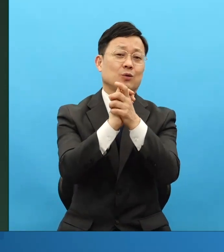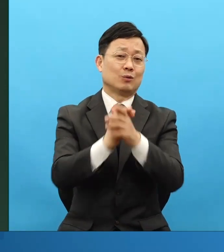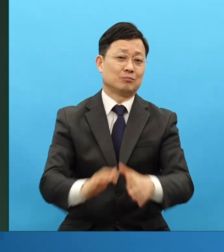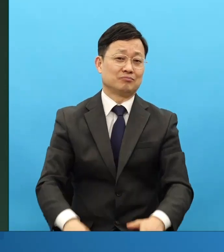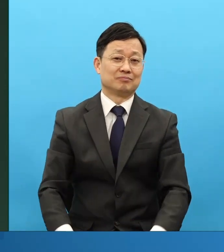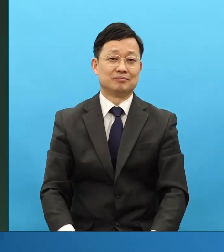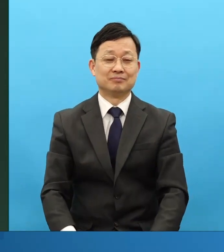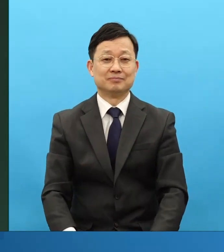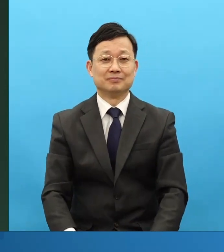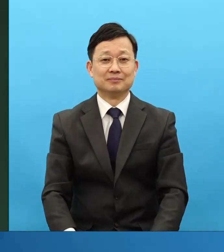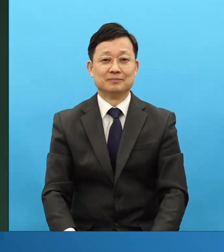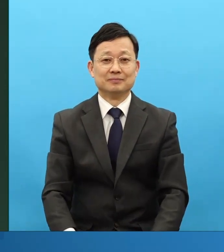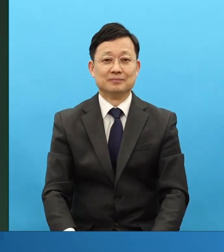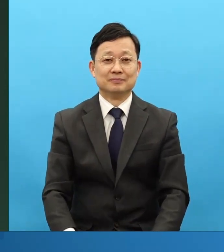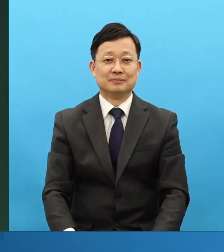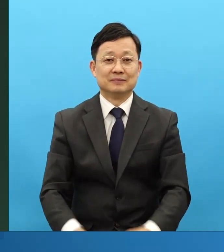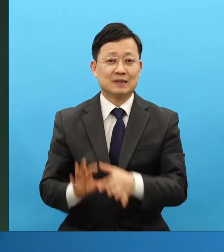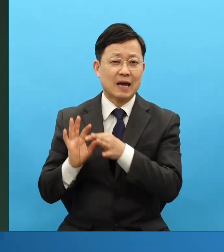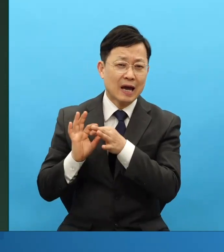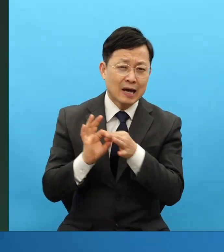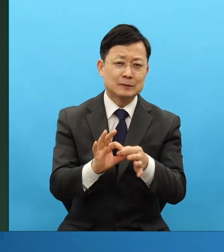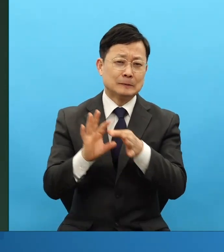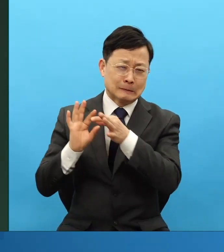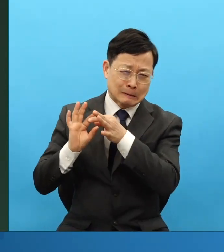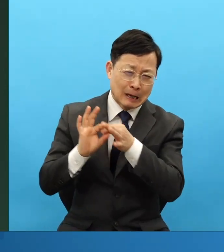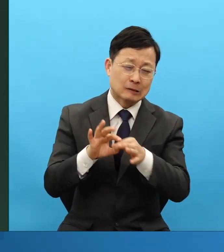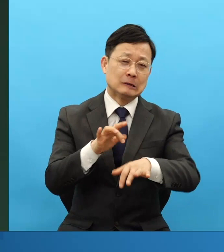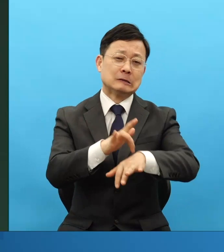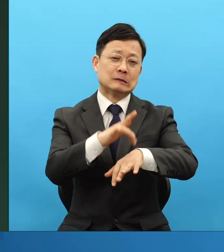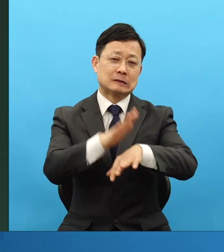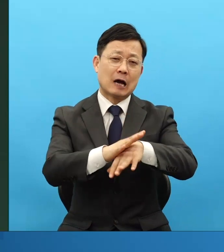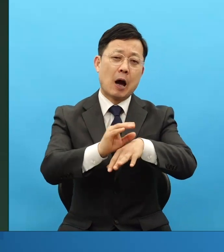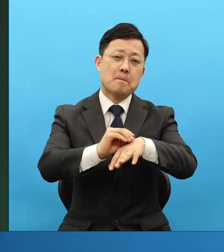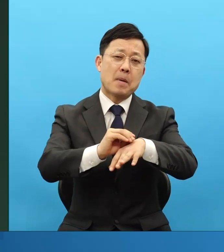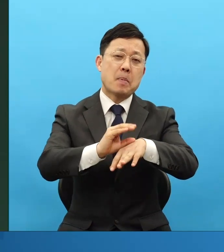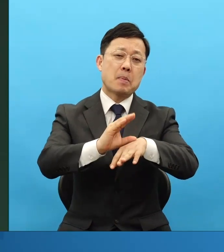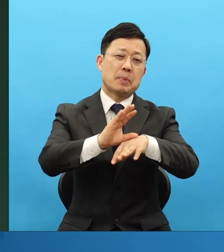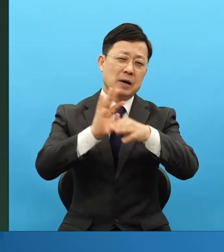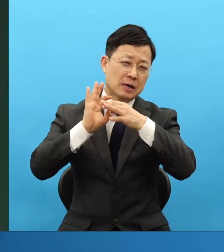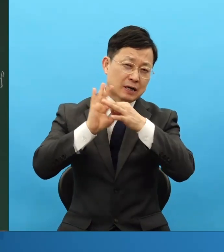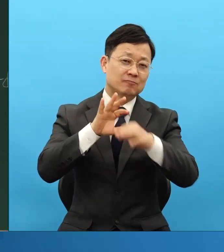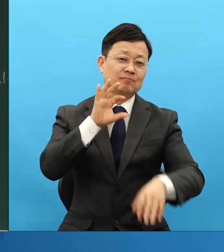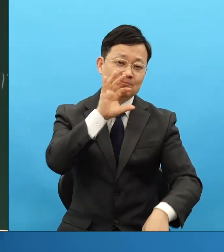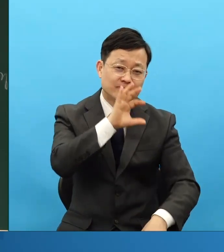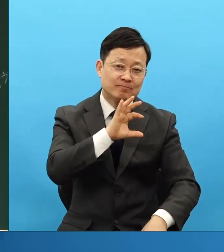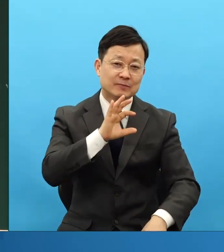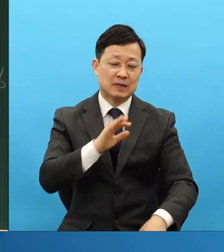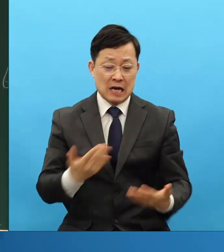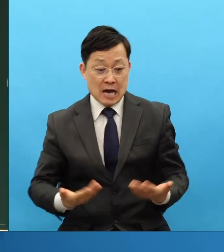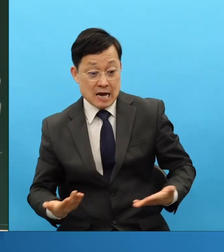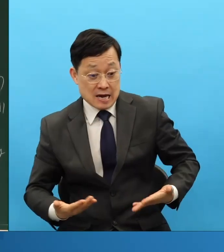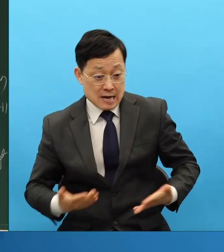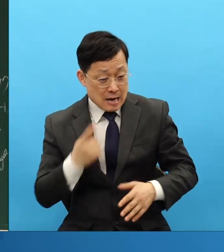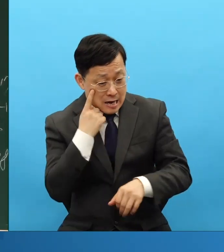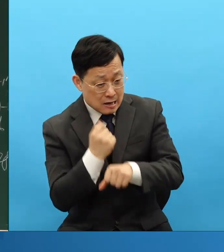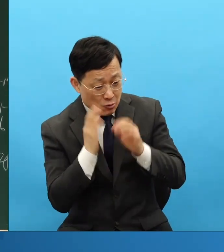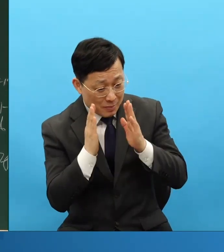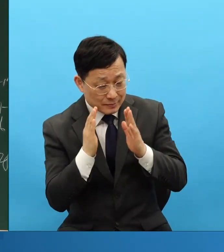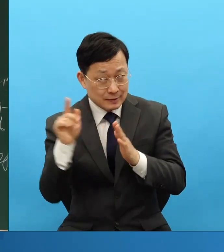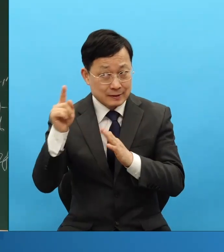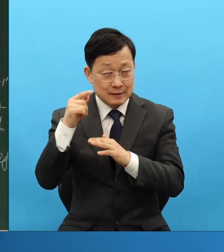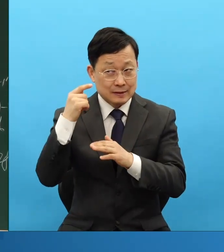중요합니다. 습관 되도록 낙심하지 말고 하셔야 돼요. 그 힘든 일을 하면서 하고 있어야 돼요. 여러분들